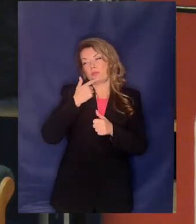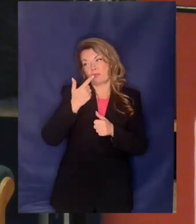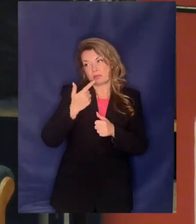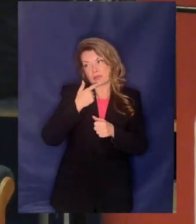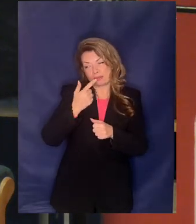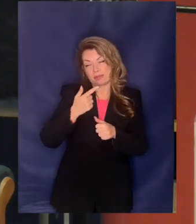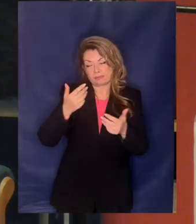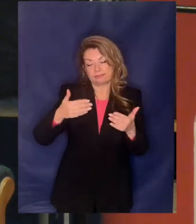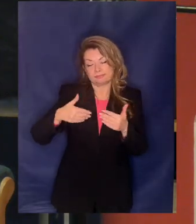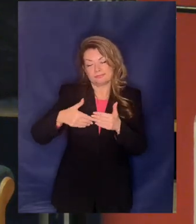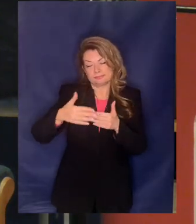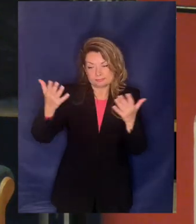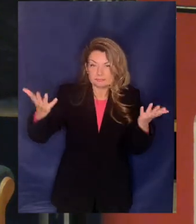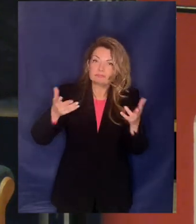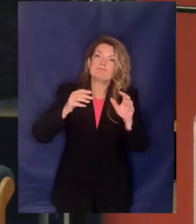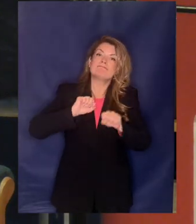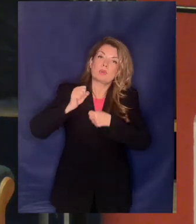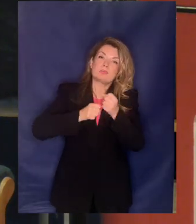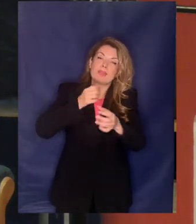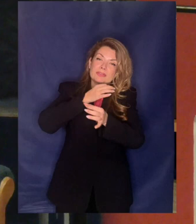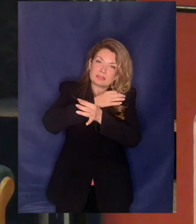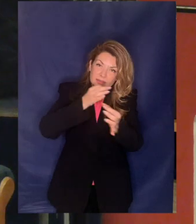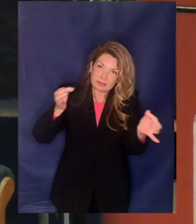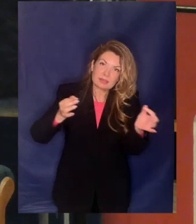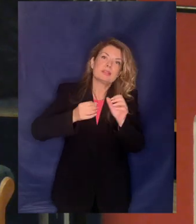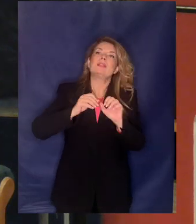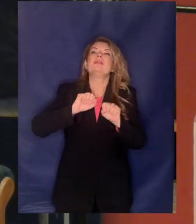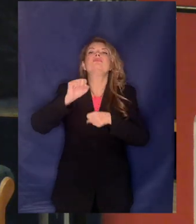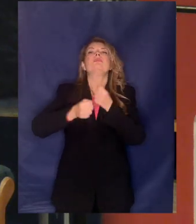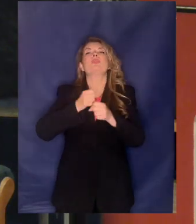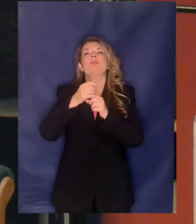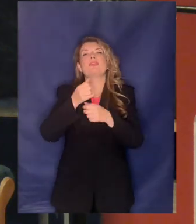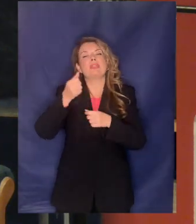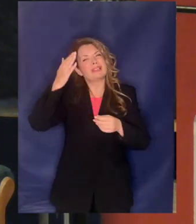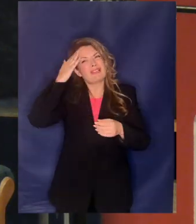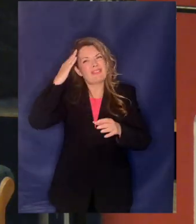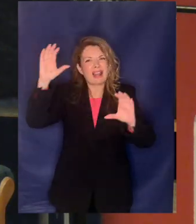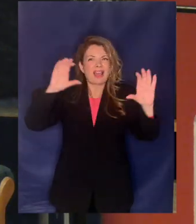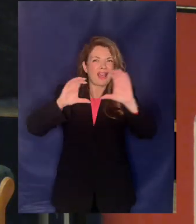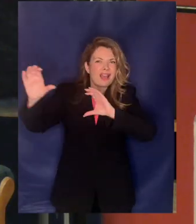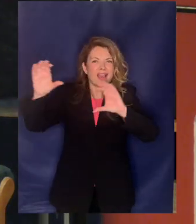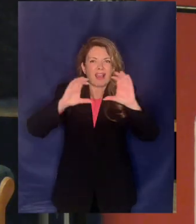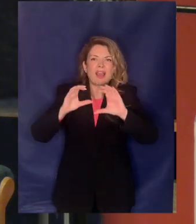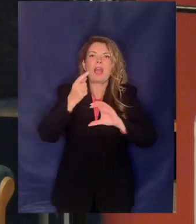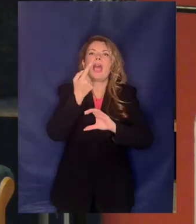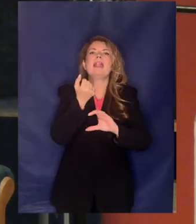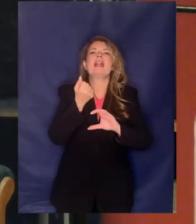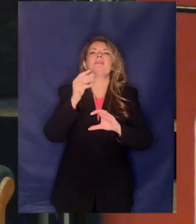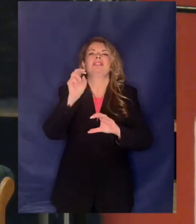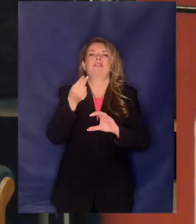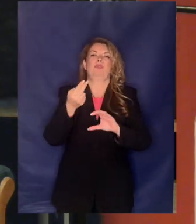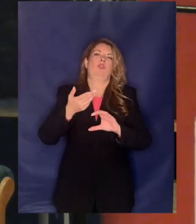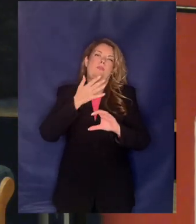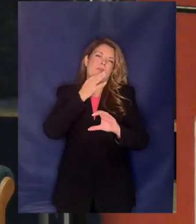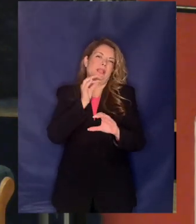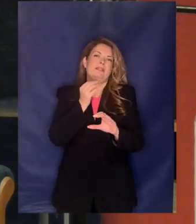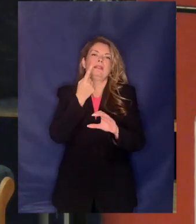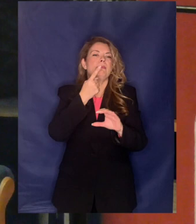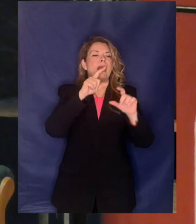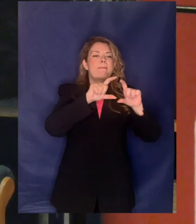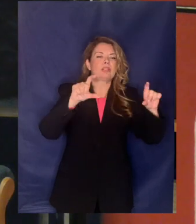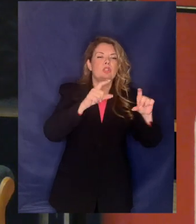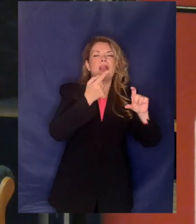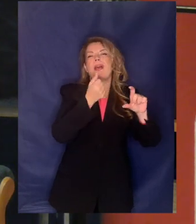προσπάθησε να προχωρήσει και σε επιστροφή κεφαλαίο 1,5 ευρώ αναμετοχή και αν δεν ήταν ο